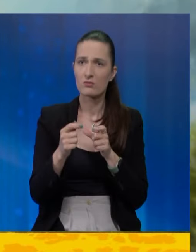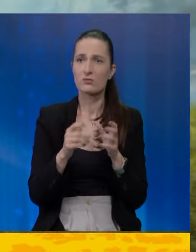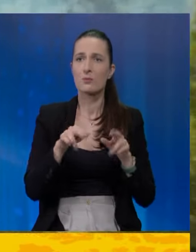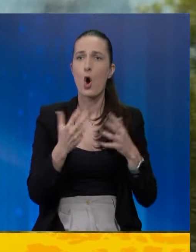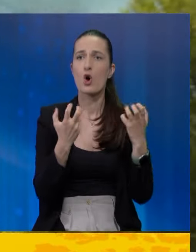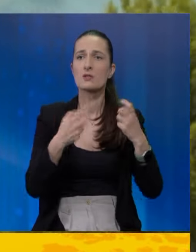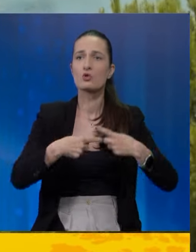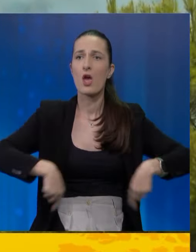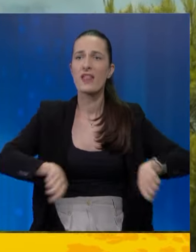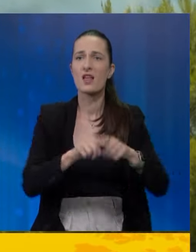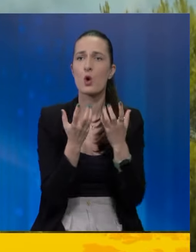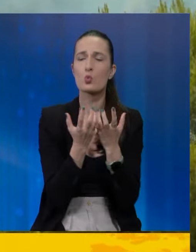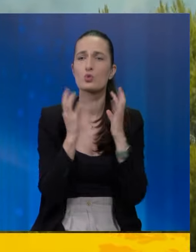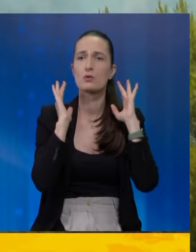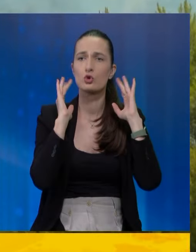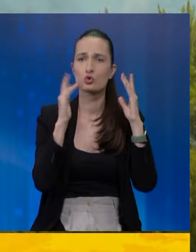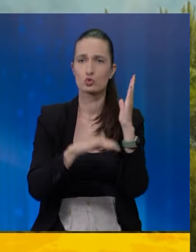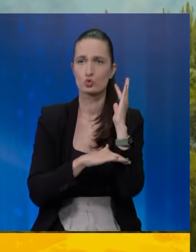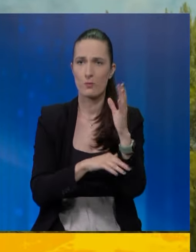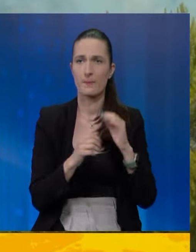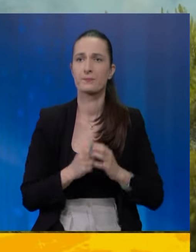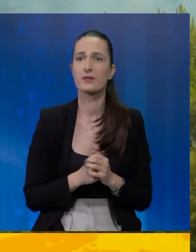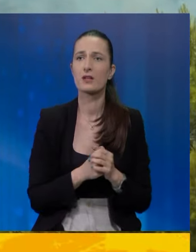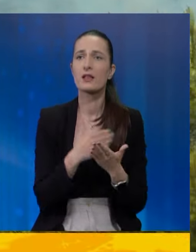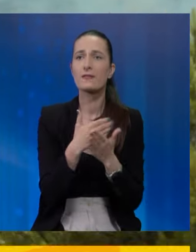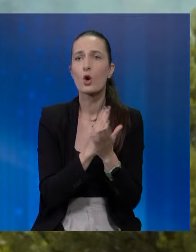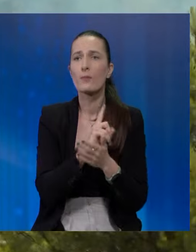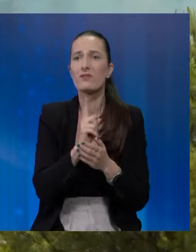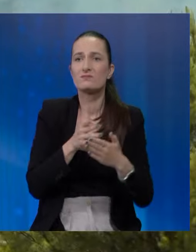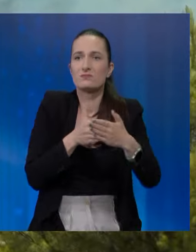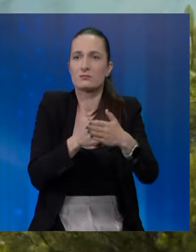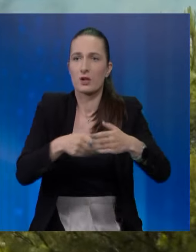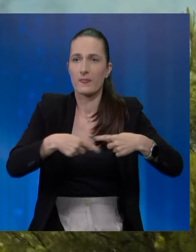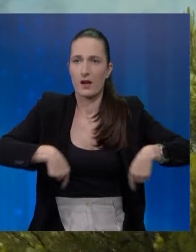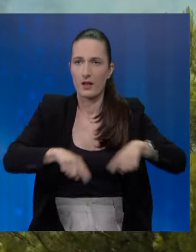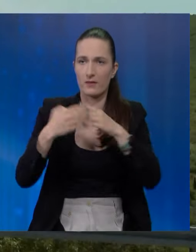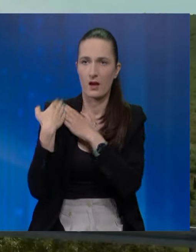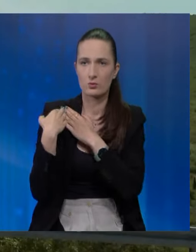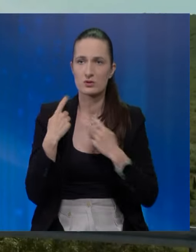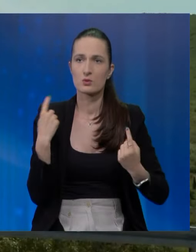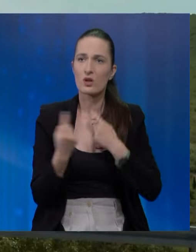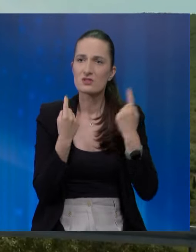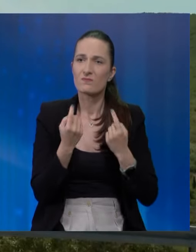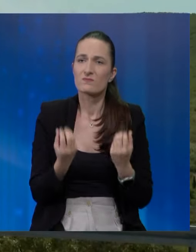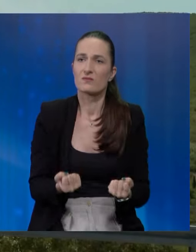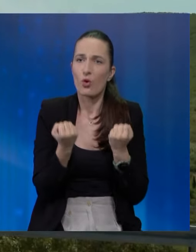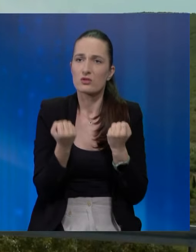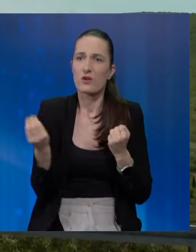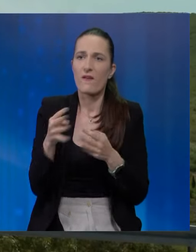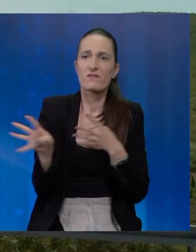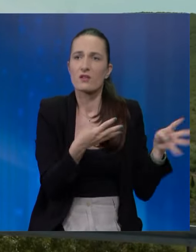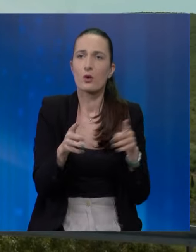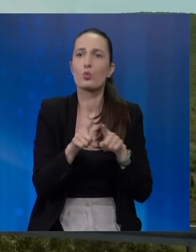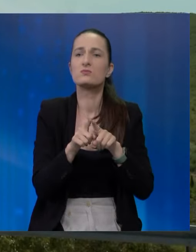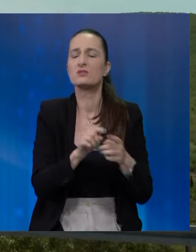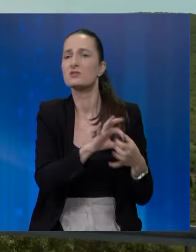je duga. Oko 800 hektara je zahvaćeno guste borove šume, dijelom i na nepristupačnom terenu. Situaciju dodatno otežava